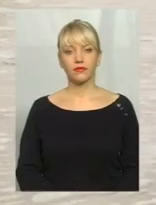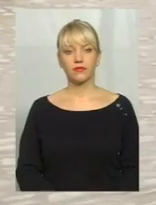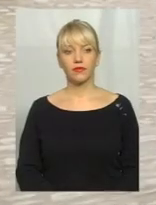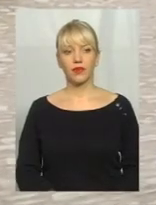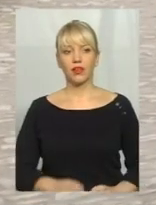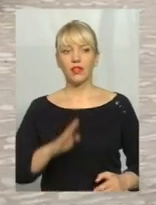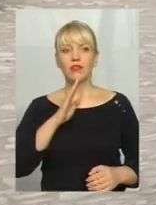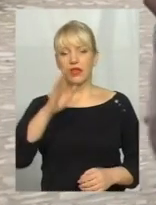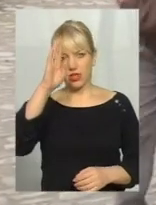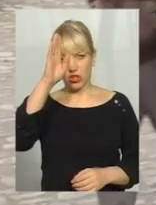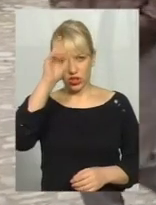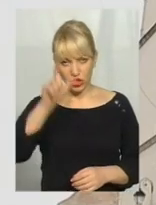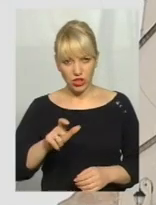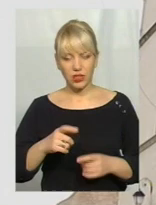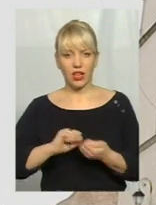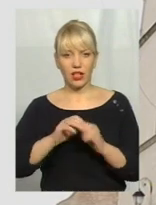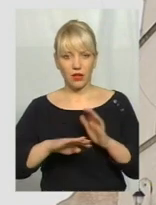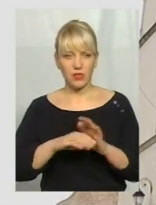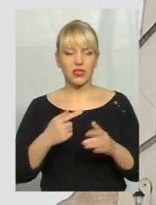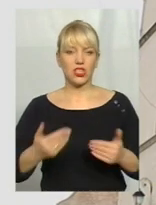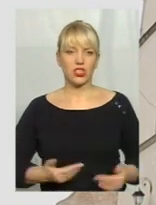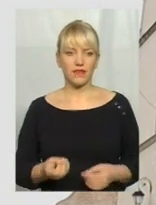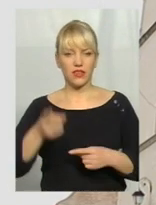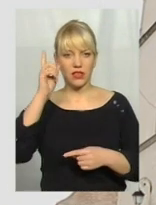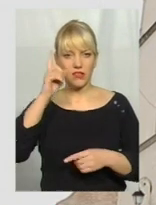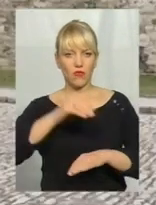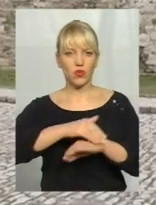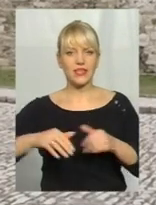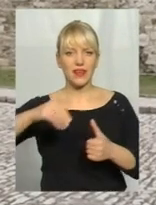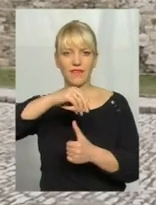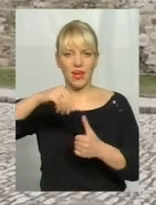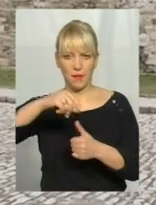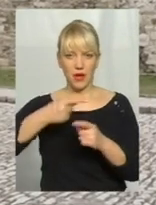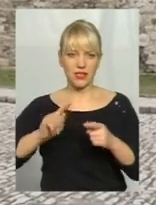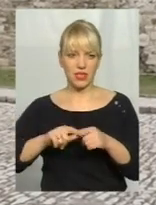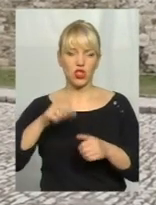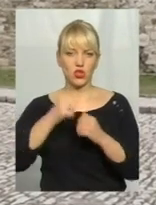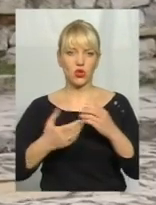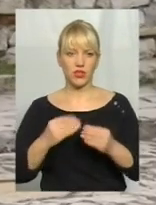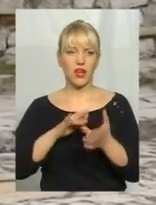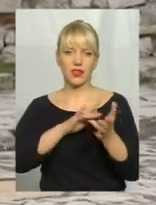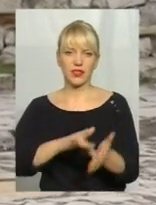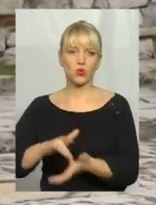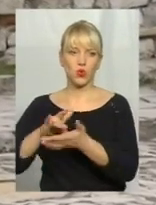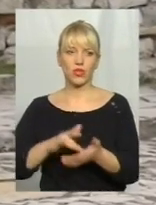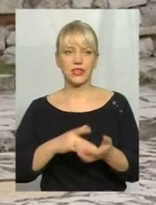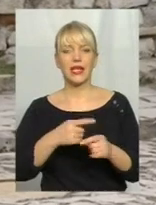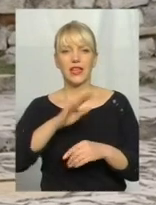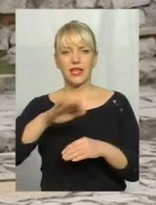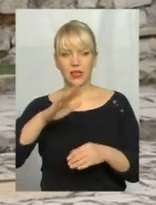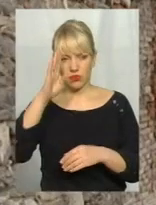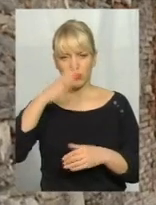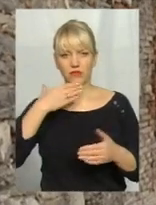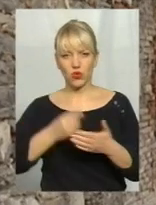Житель Кам'янця, пан Ярослав, мешкає на найдавнішій вулиці міста Вірменській, де, каже, чоловік щодня ходять туристи. І саме за ними кам'янчанин з